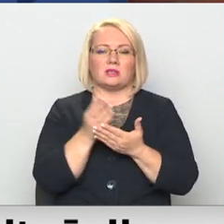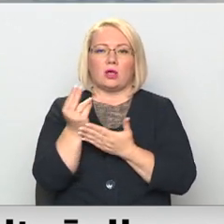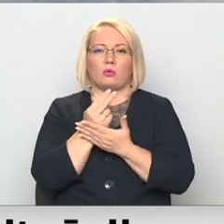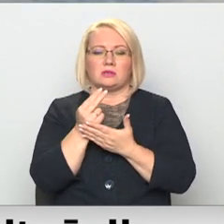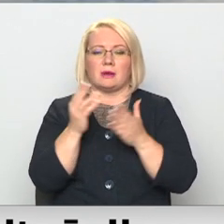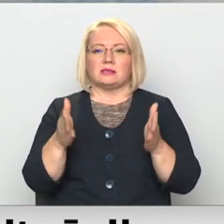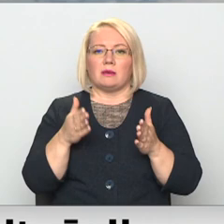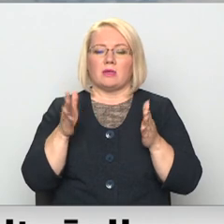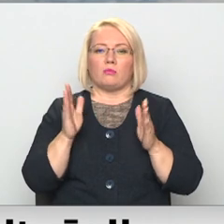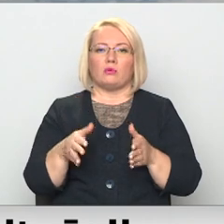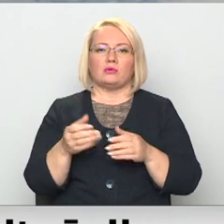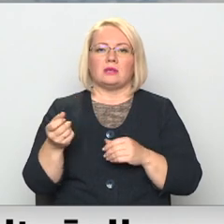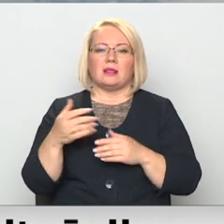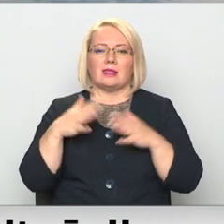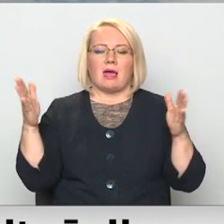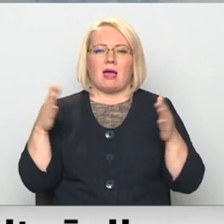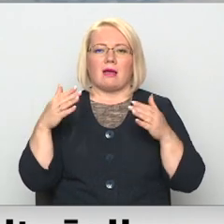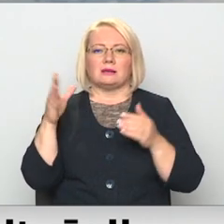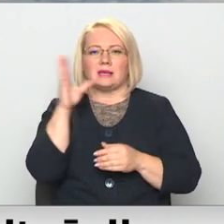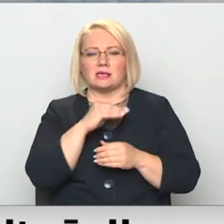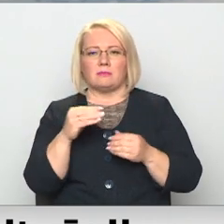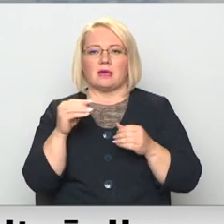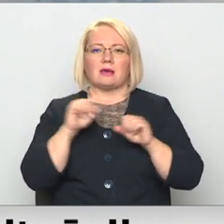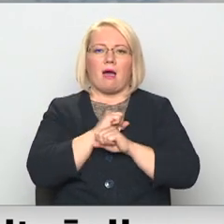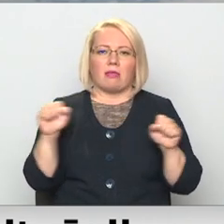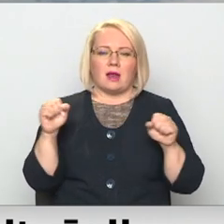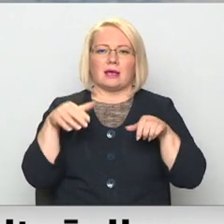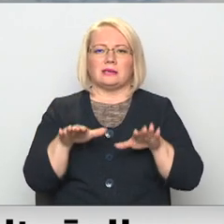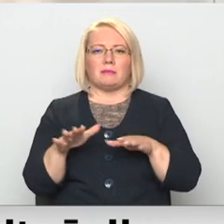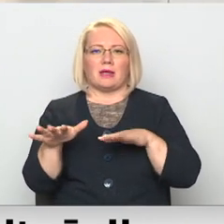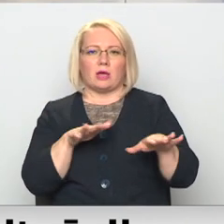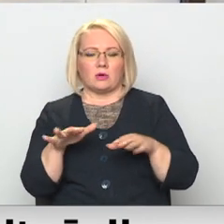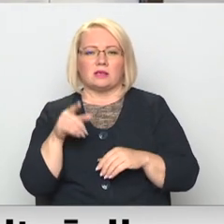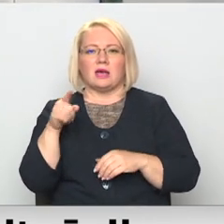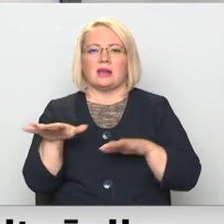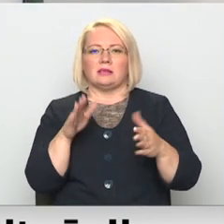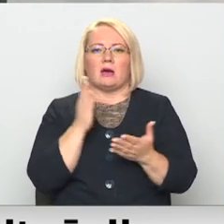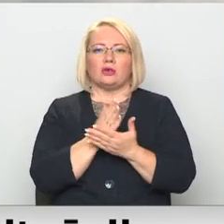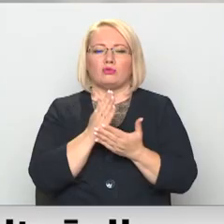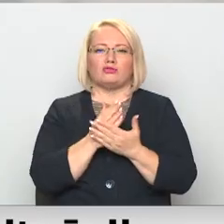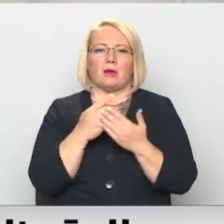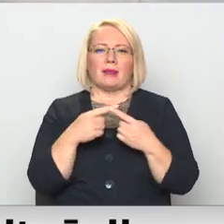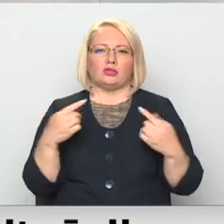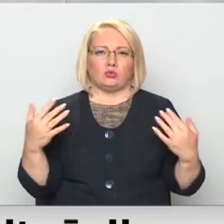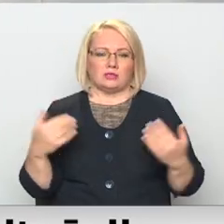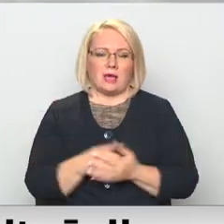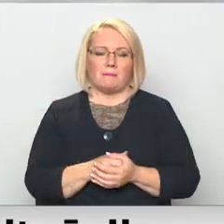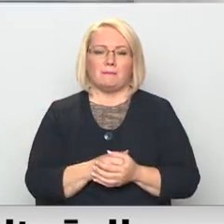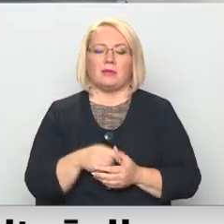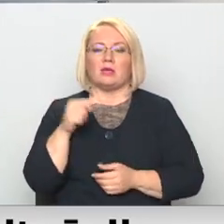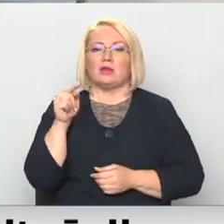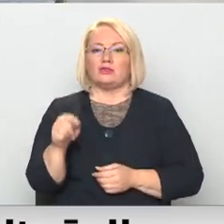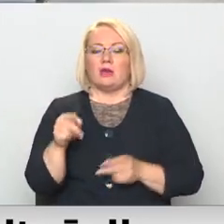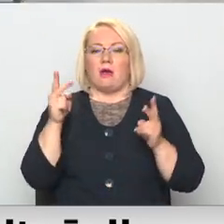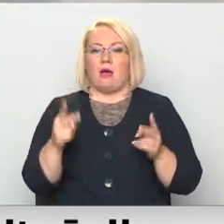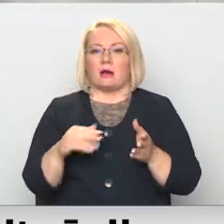slimīcām būs plažākas iespējas ātrāk un izlēmīgāk rīkoties ar to rīcībā esošajiem resursiem. Šī ārkārtas situācija,